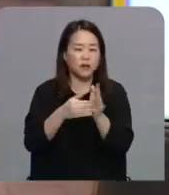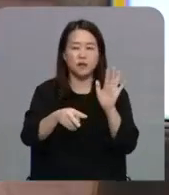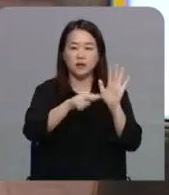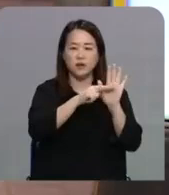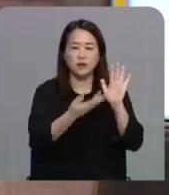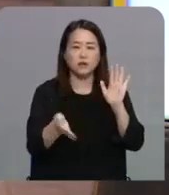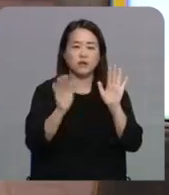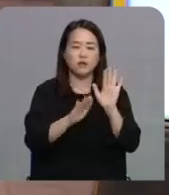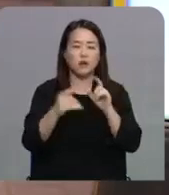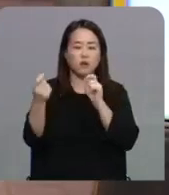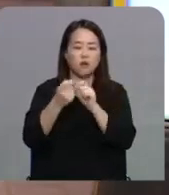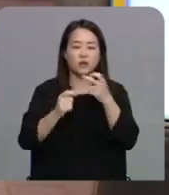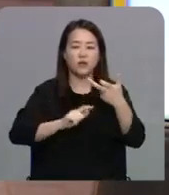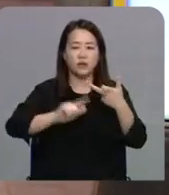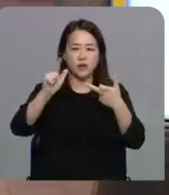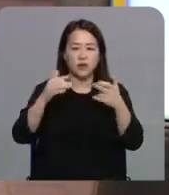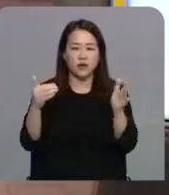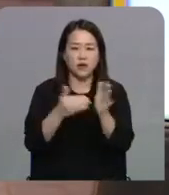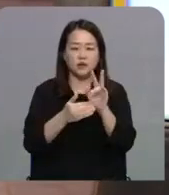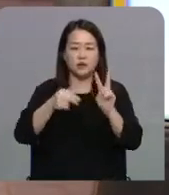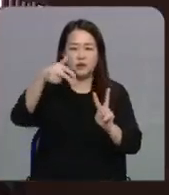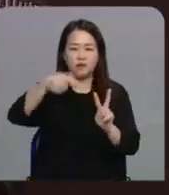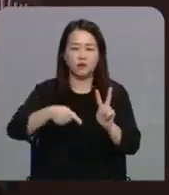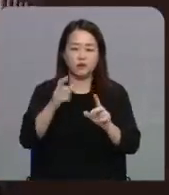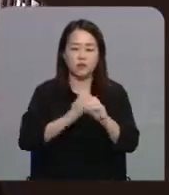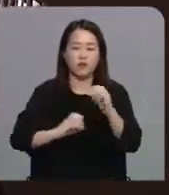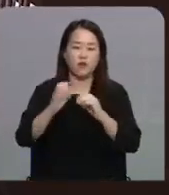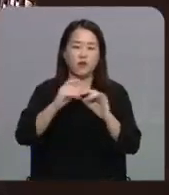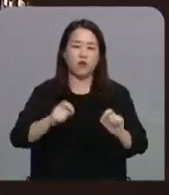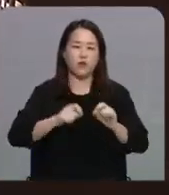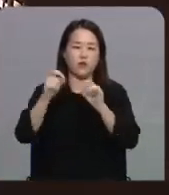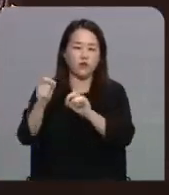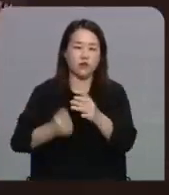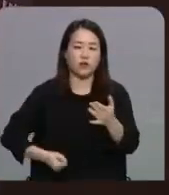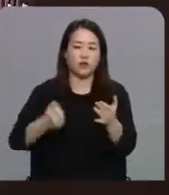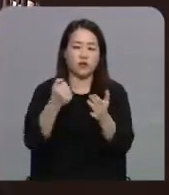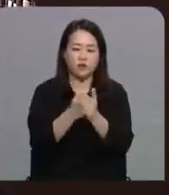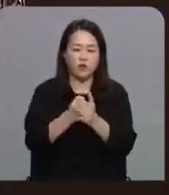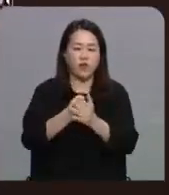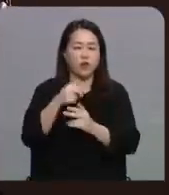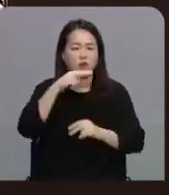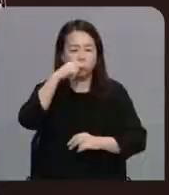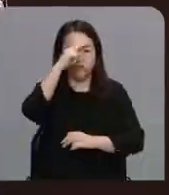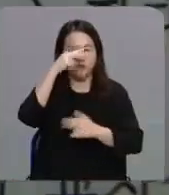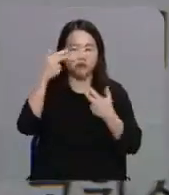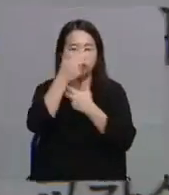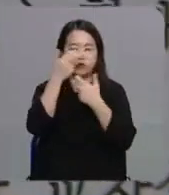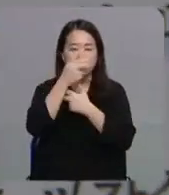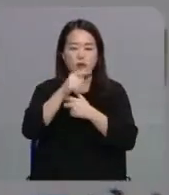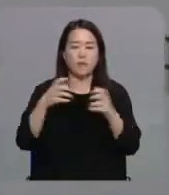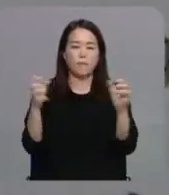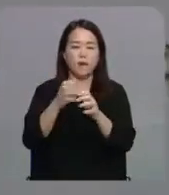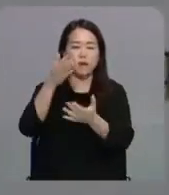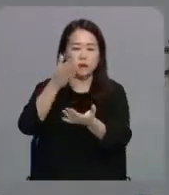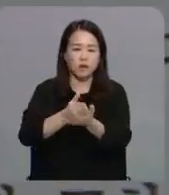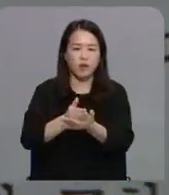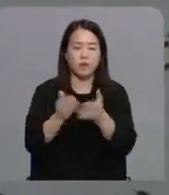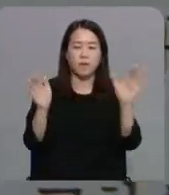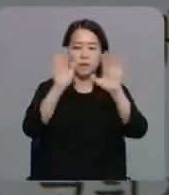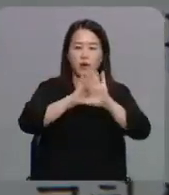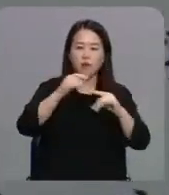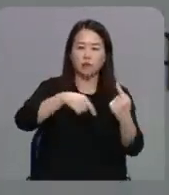17일까지 2주간 더 연장하기로 했습니다. 유흥시설 집합금지와 다중이용시설의 야간 운영 제한 등